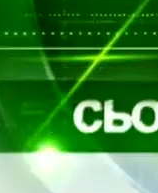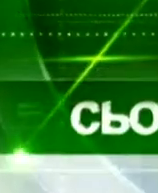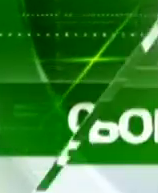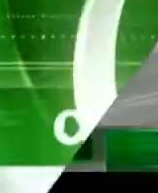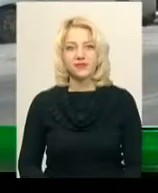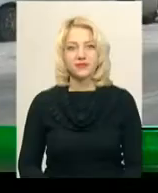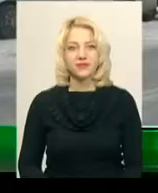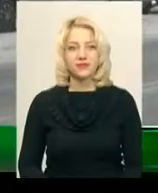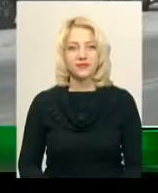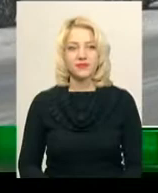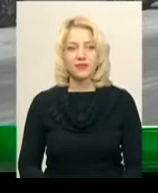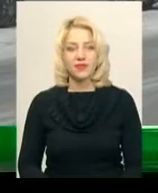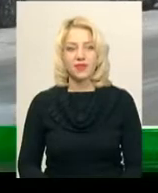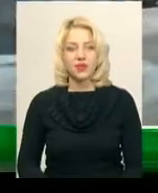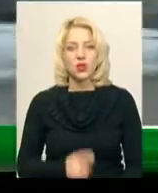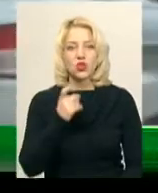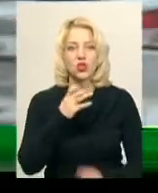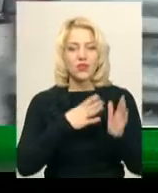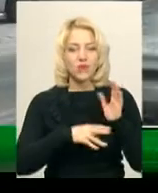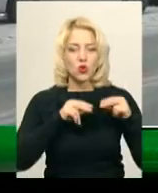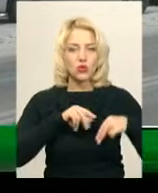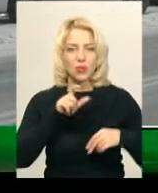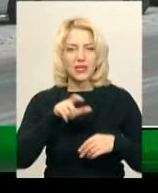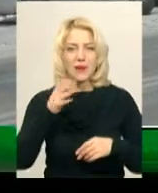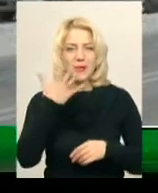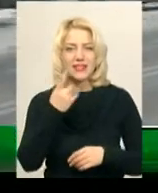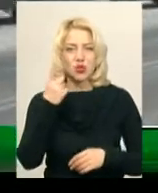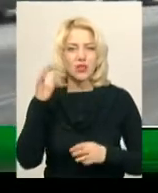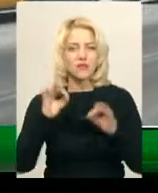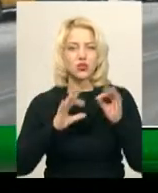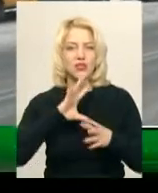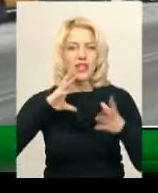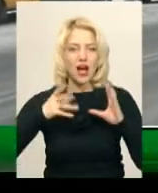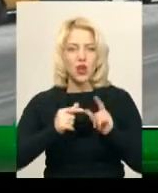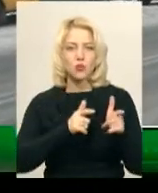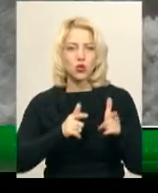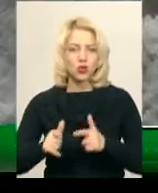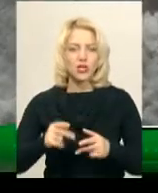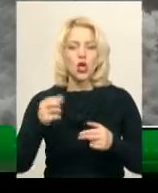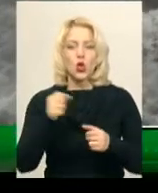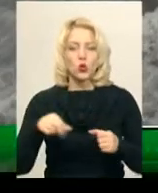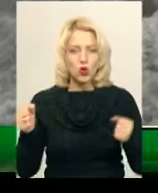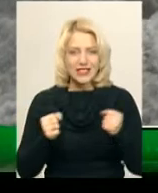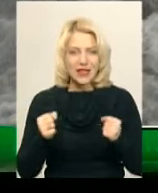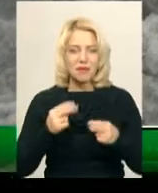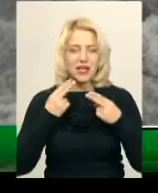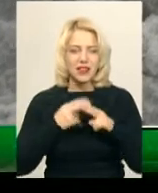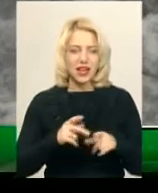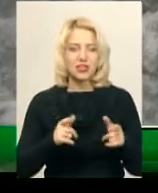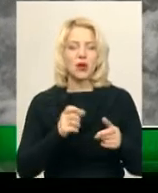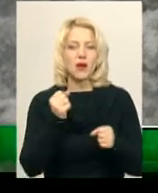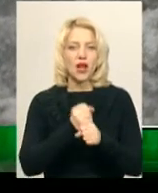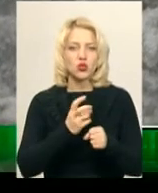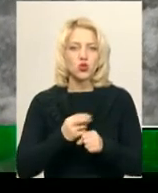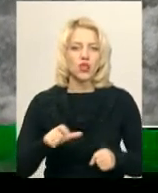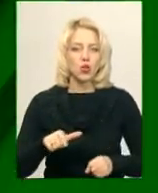Музика 190 працівників та 51% від загально підготовленої до зими техніки працюють на дорогах Хмельницької